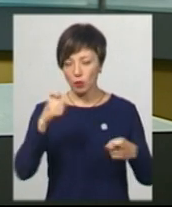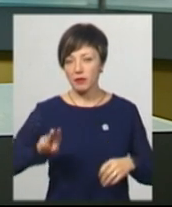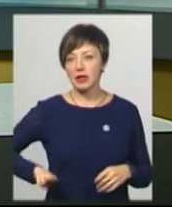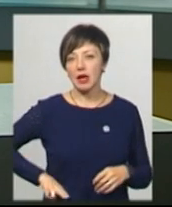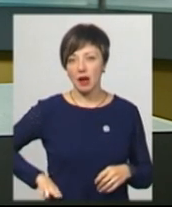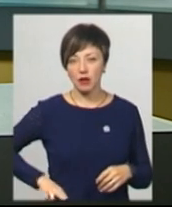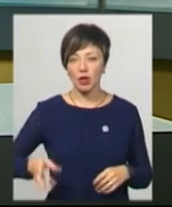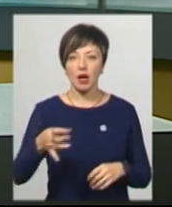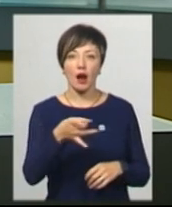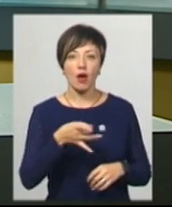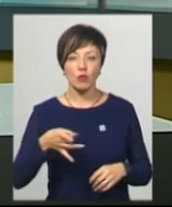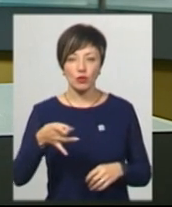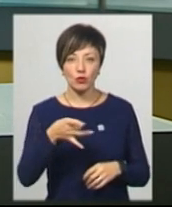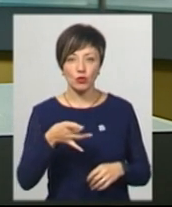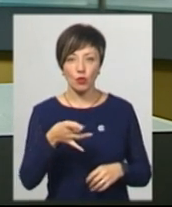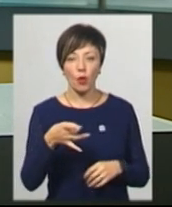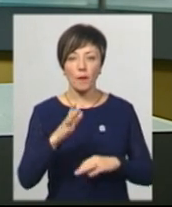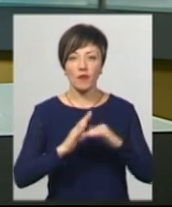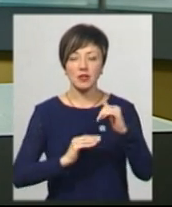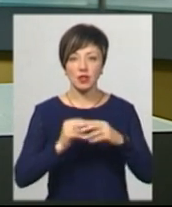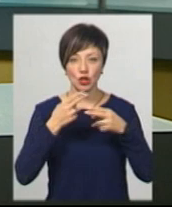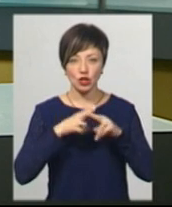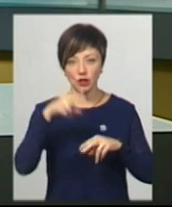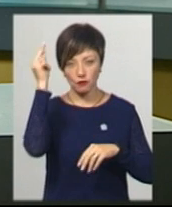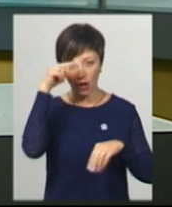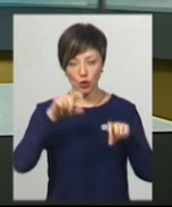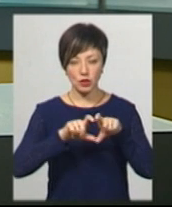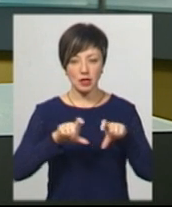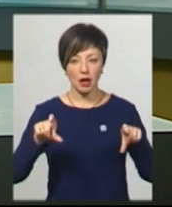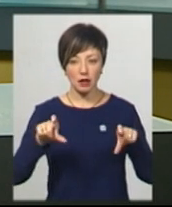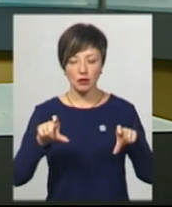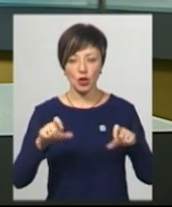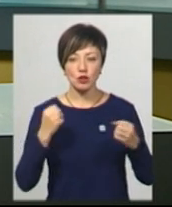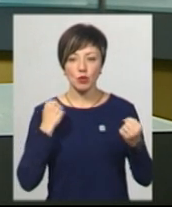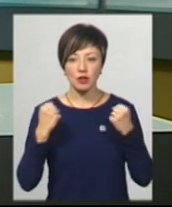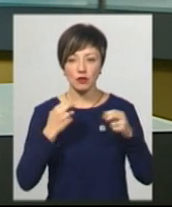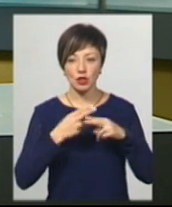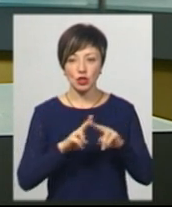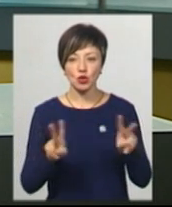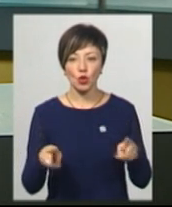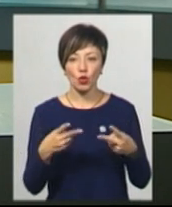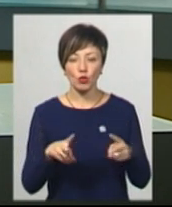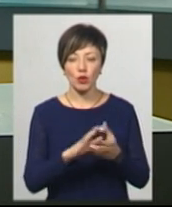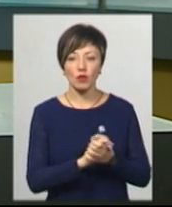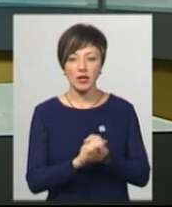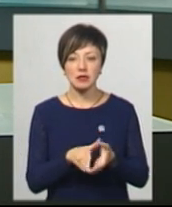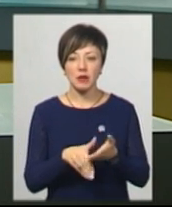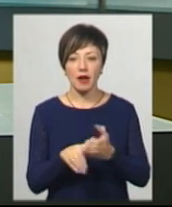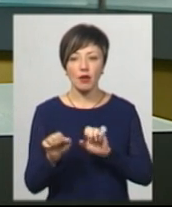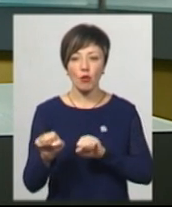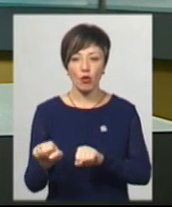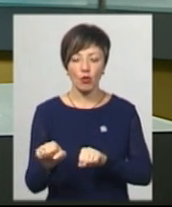директор Ярмолинецького районного професійно-технічного навчального закладу спортивно-технічного клубу «Товариств сприяння